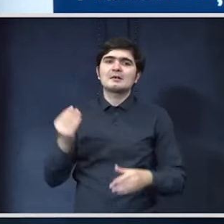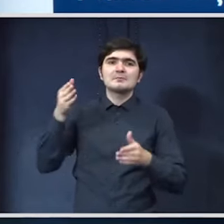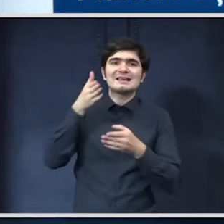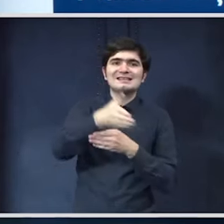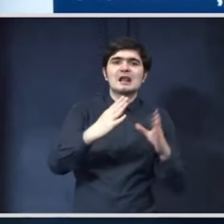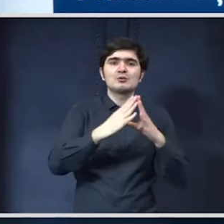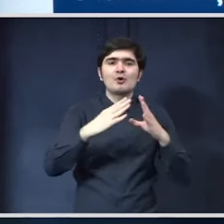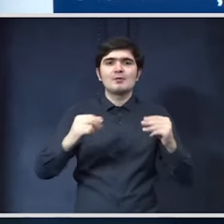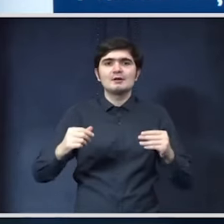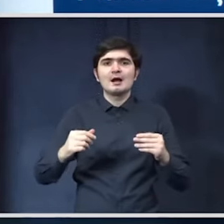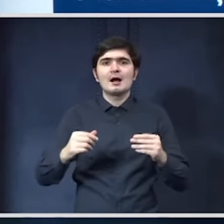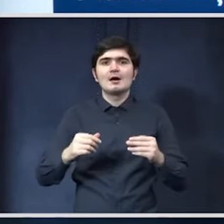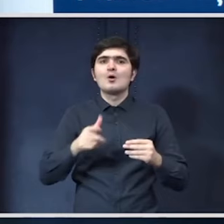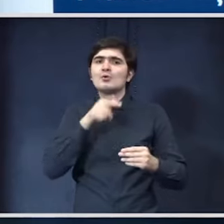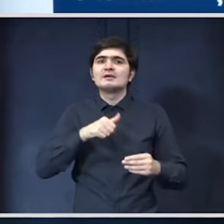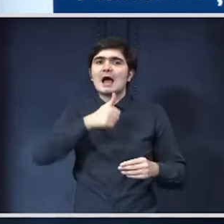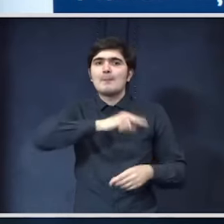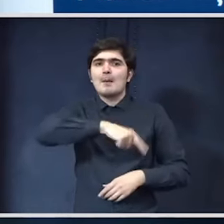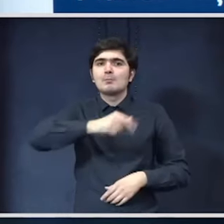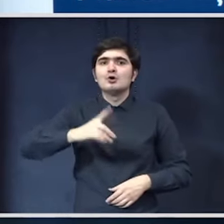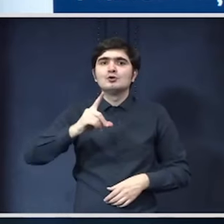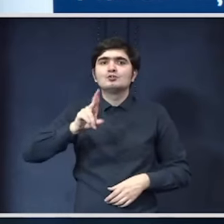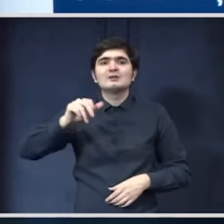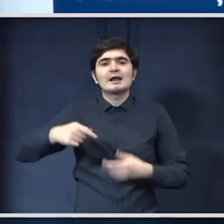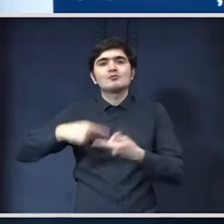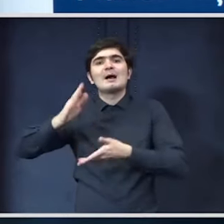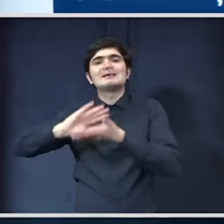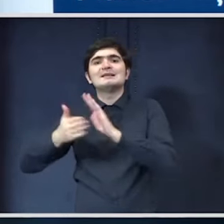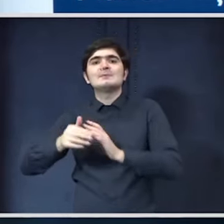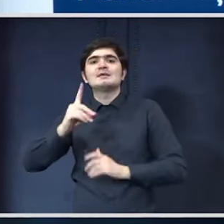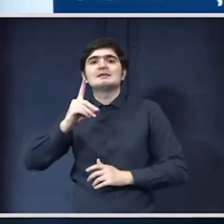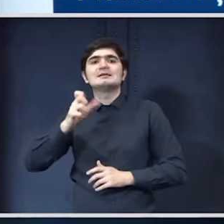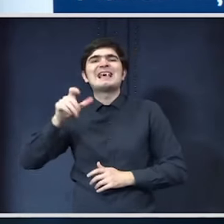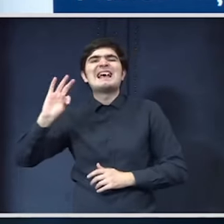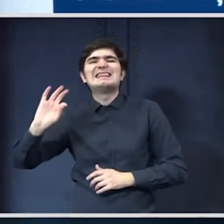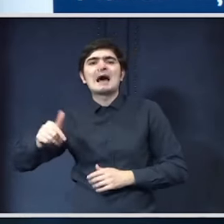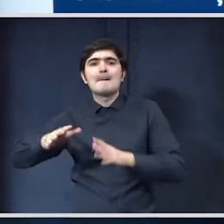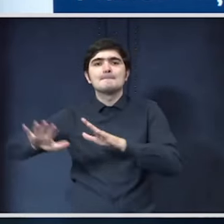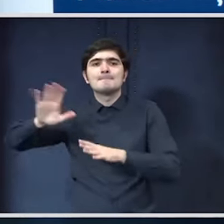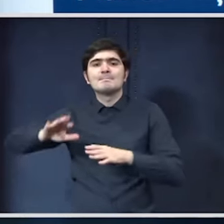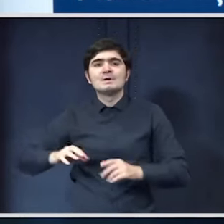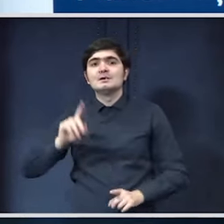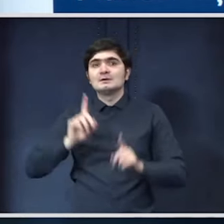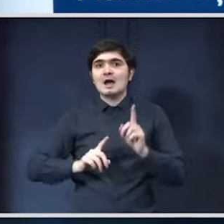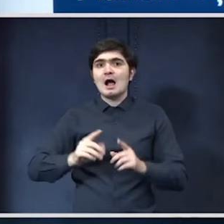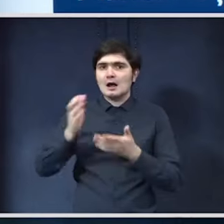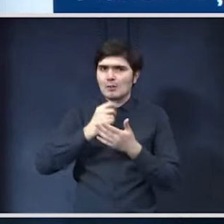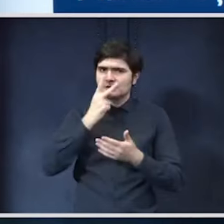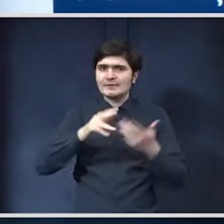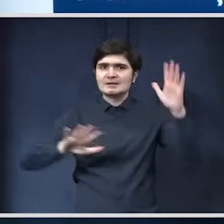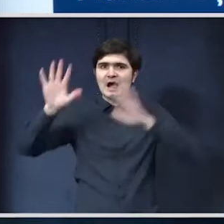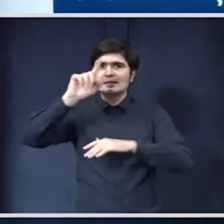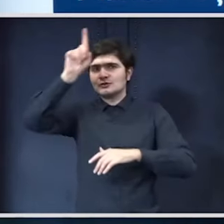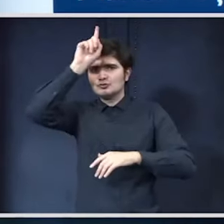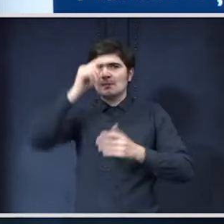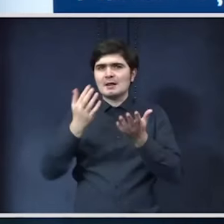România odată cu Dunărea și se termină în delta Dunării este un traseu care dacă vă luați hărții din Germania de acum